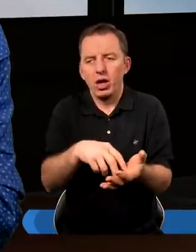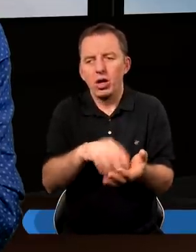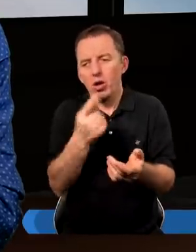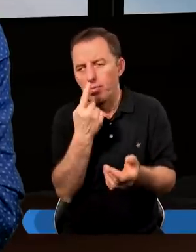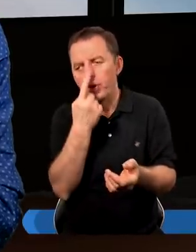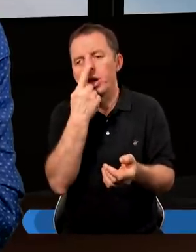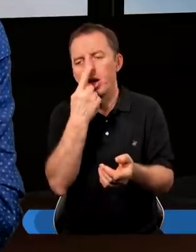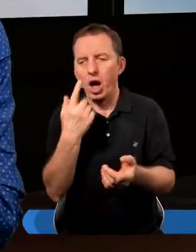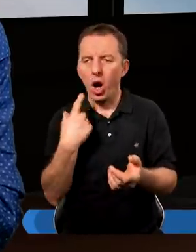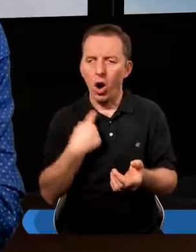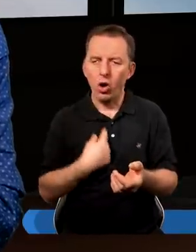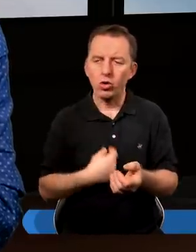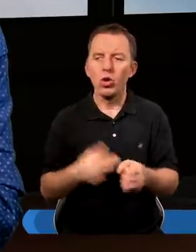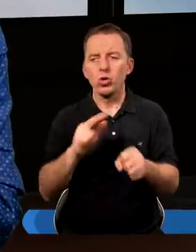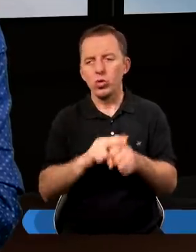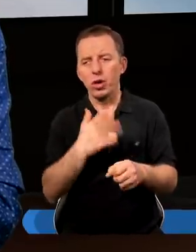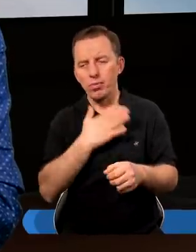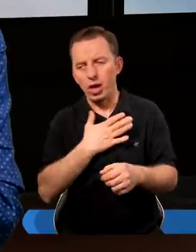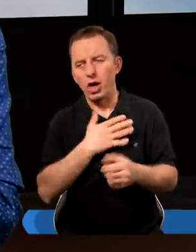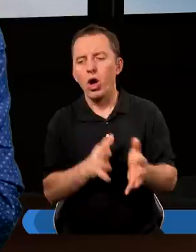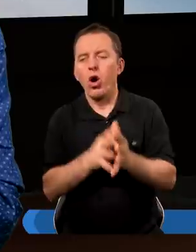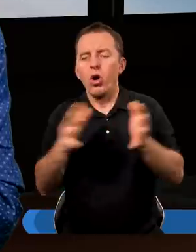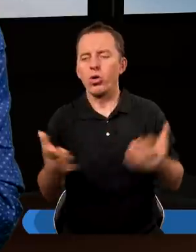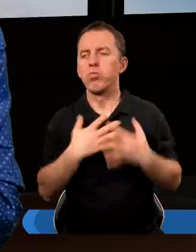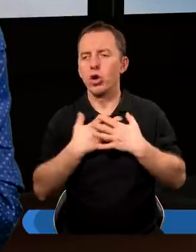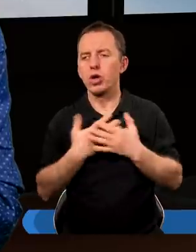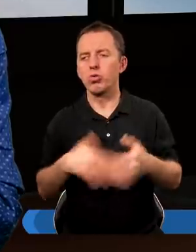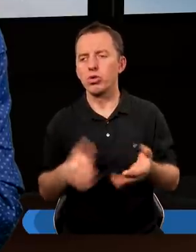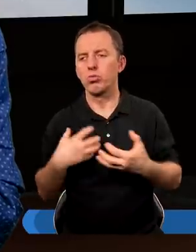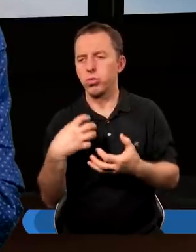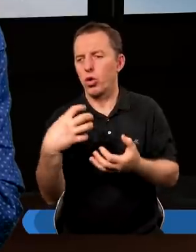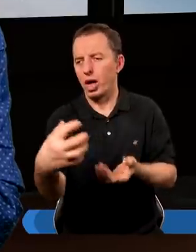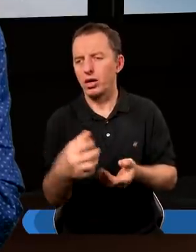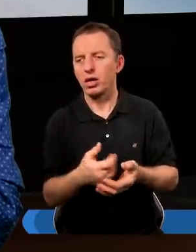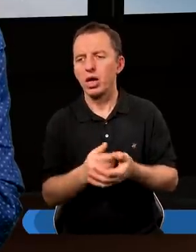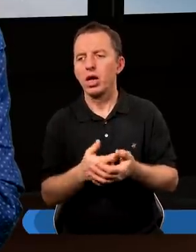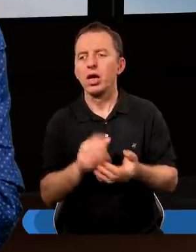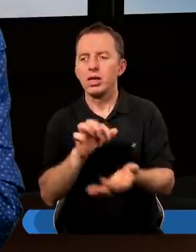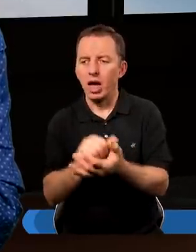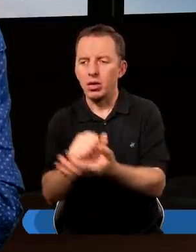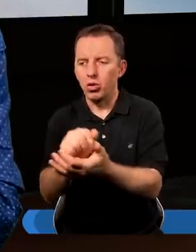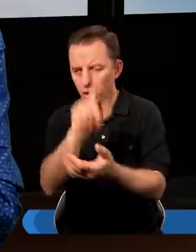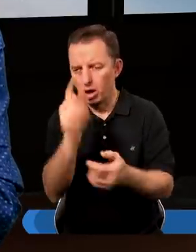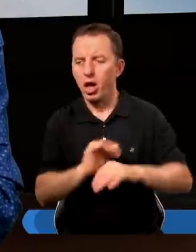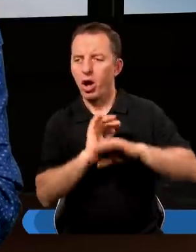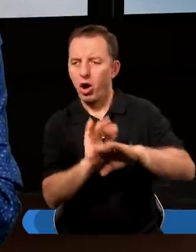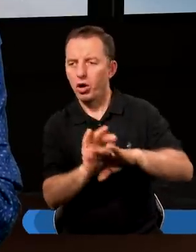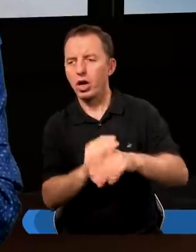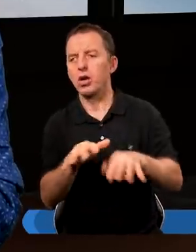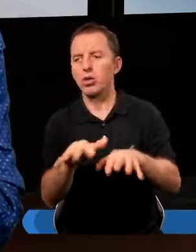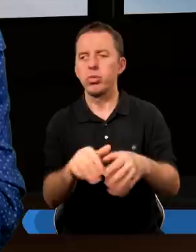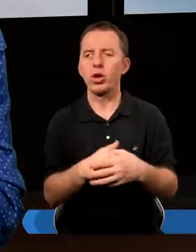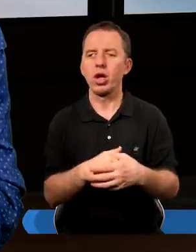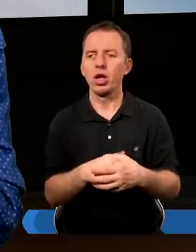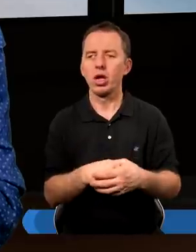Często depresja wśród osób mających ogromne posiadłości to jest zatrudnianych ochroniarzy